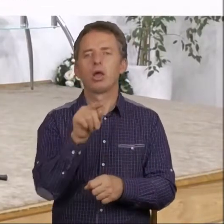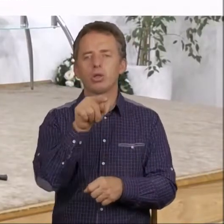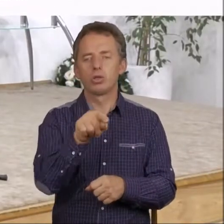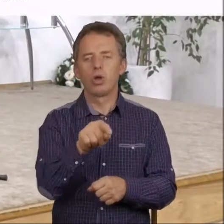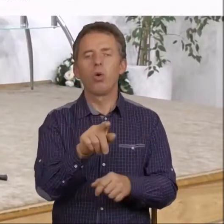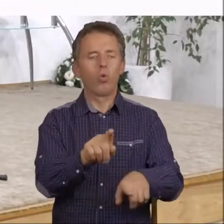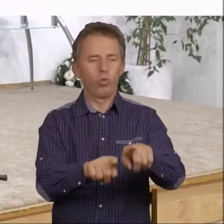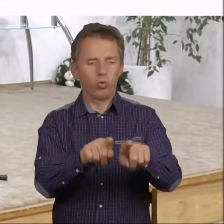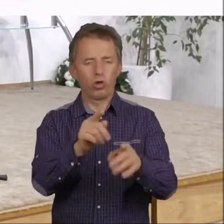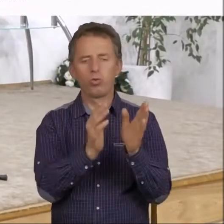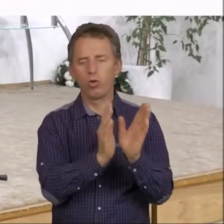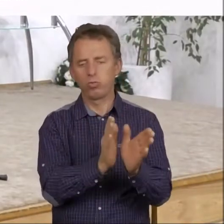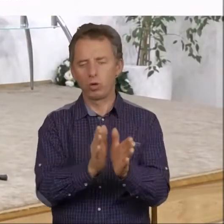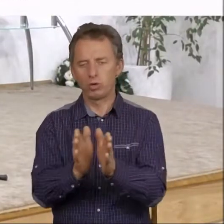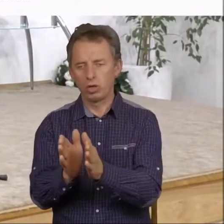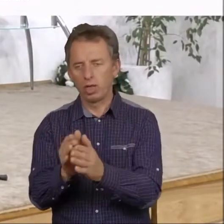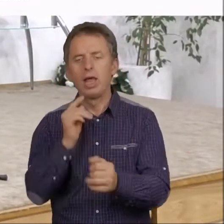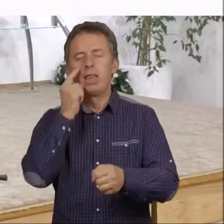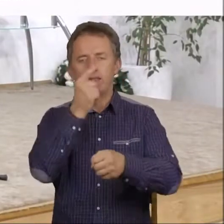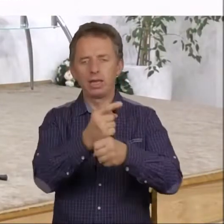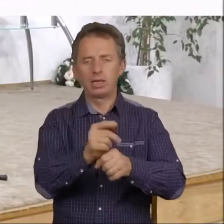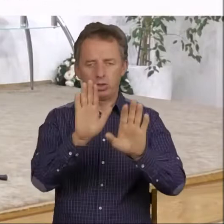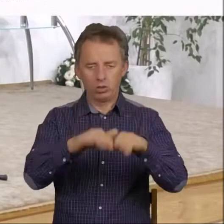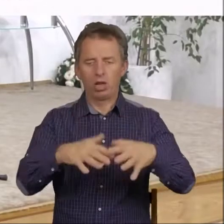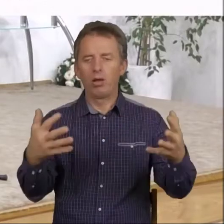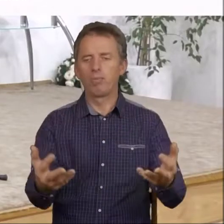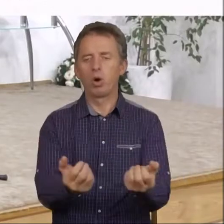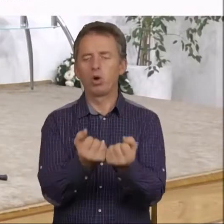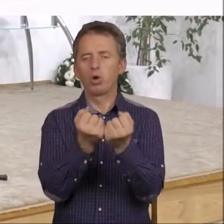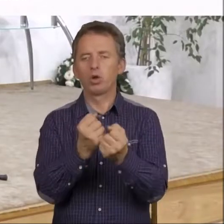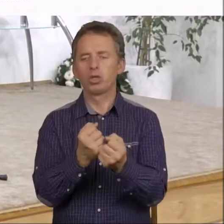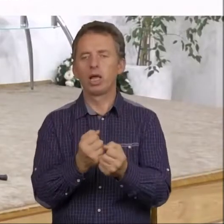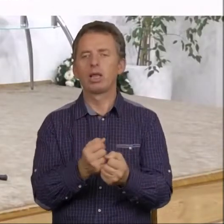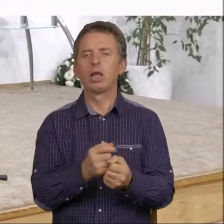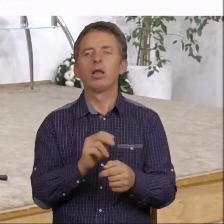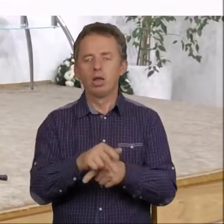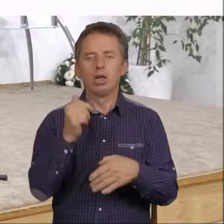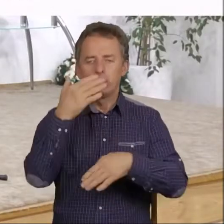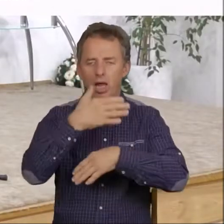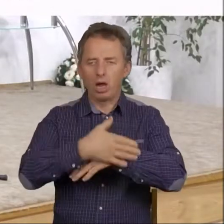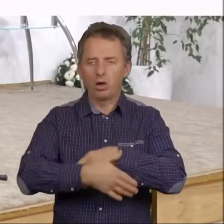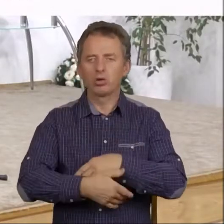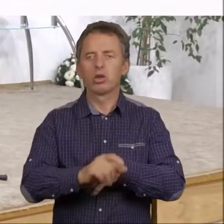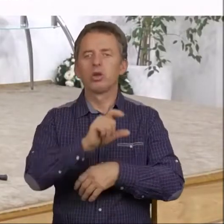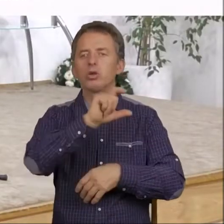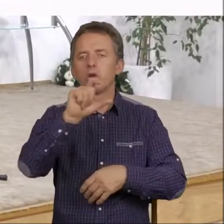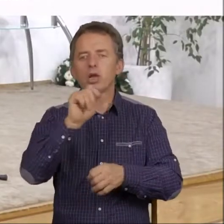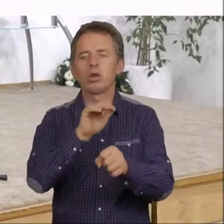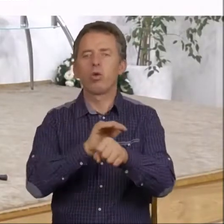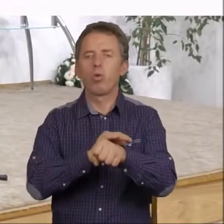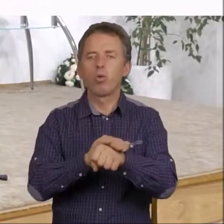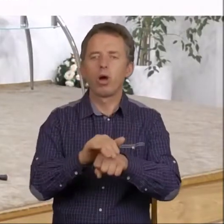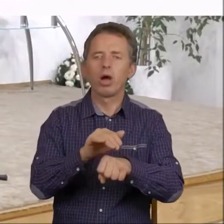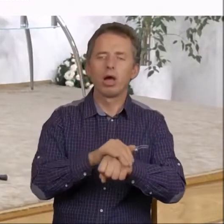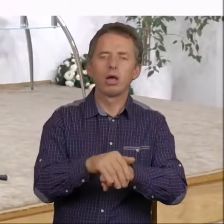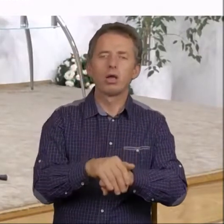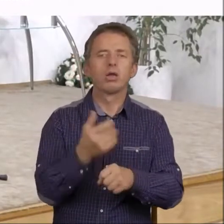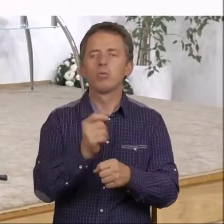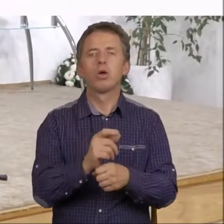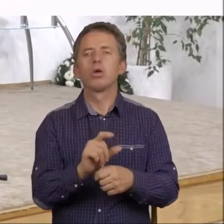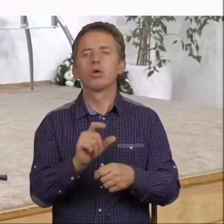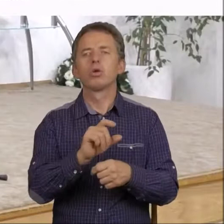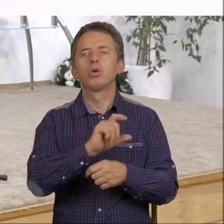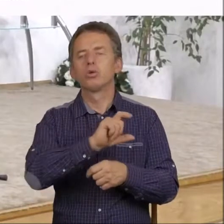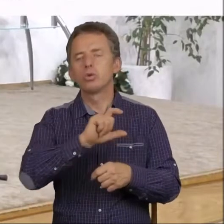unormuje, kiedy już decyzje zostaną podjęte, będzie to równoznaczne z zakończeniem czasu łaski. Ponieważ nie będzie sensu tego